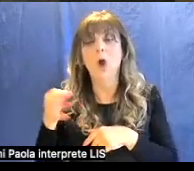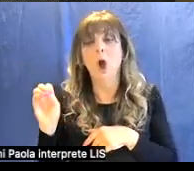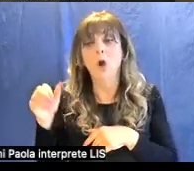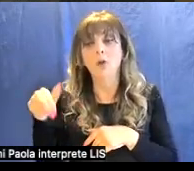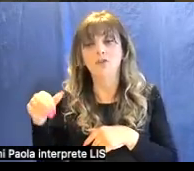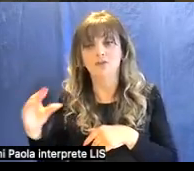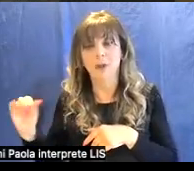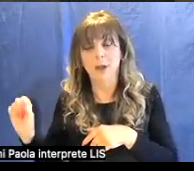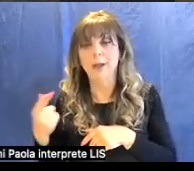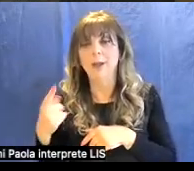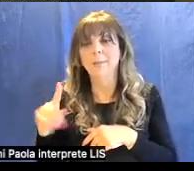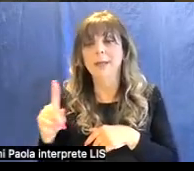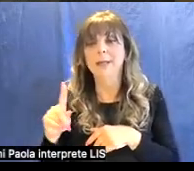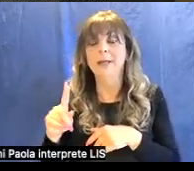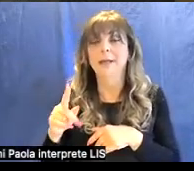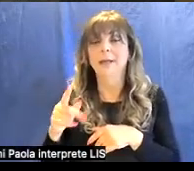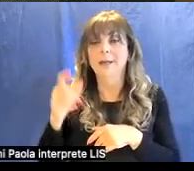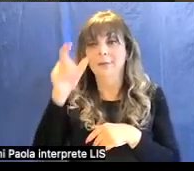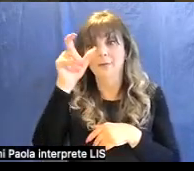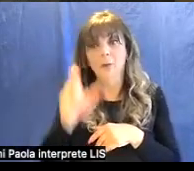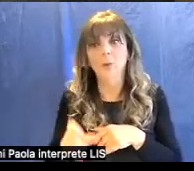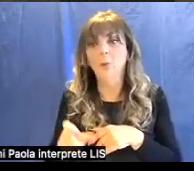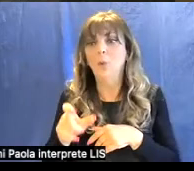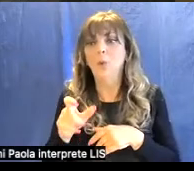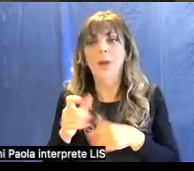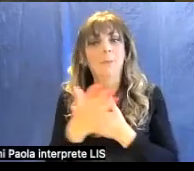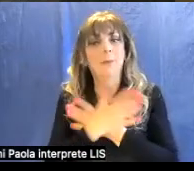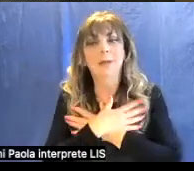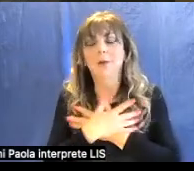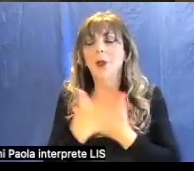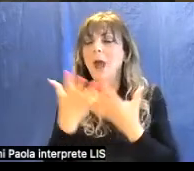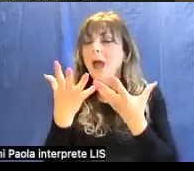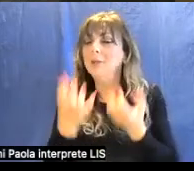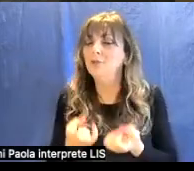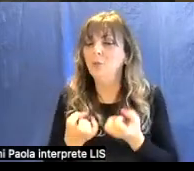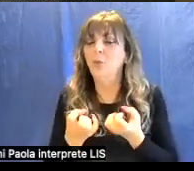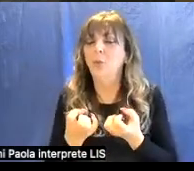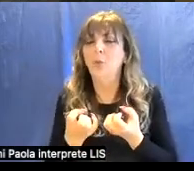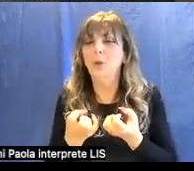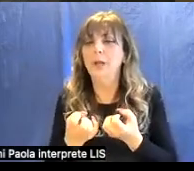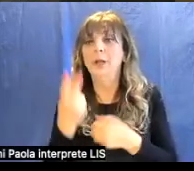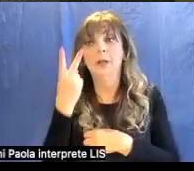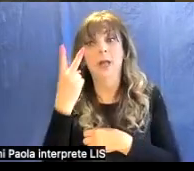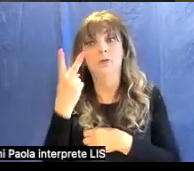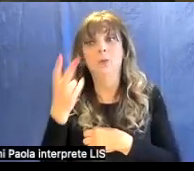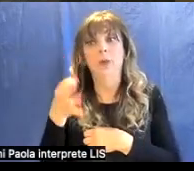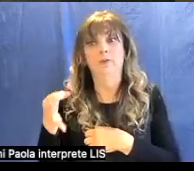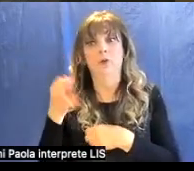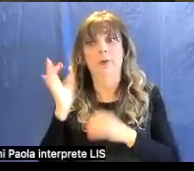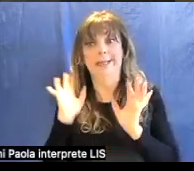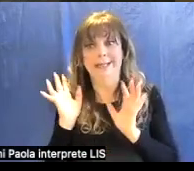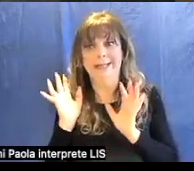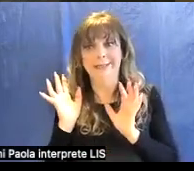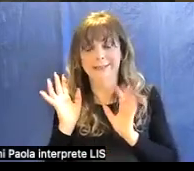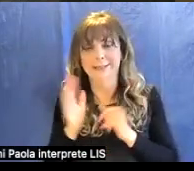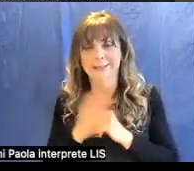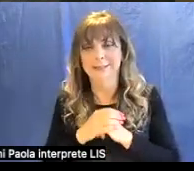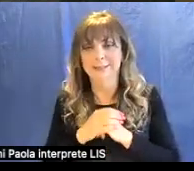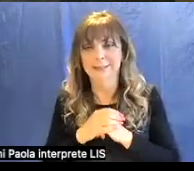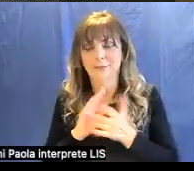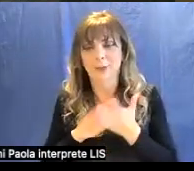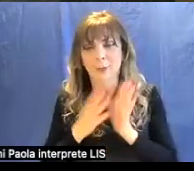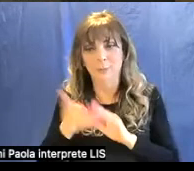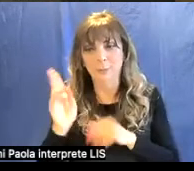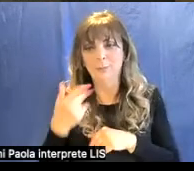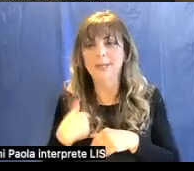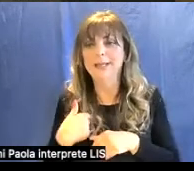per la figura della Madonna di utilizzare un azzurro da due fiorini loncia quindi per